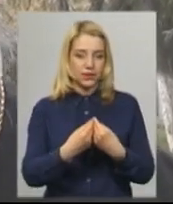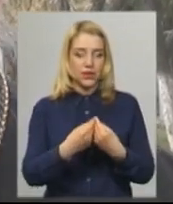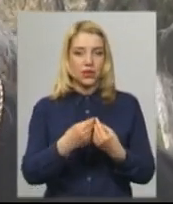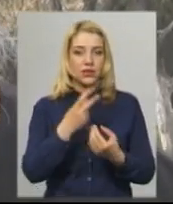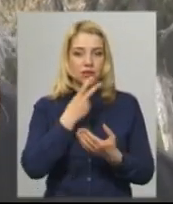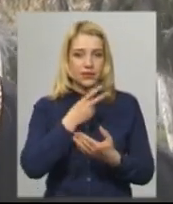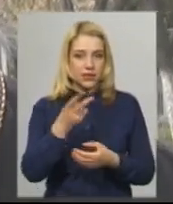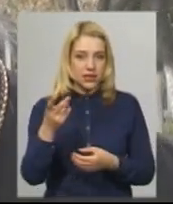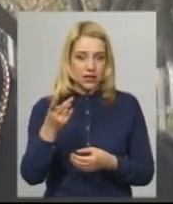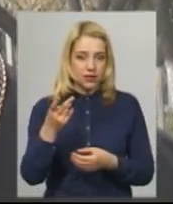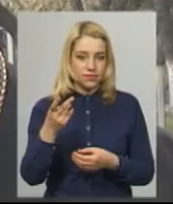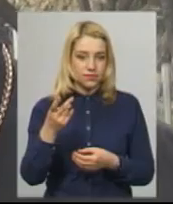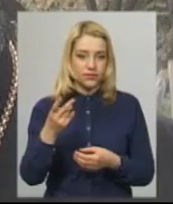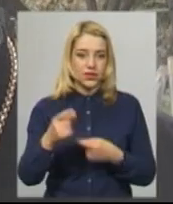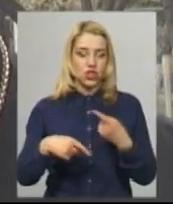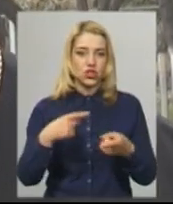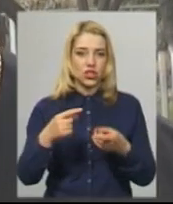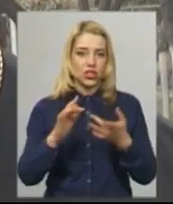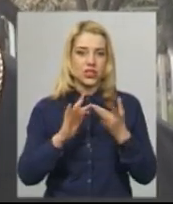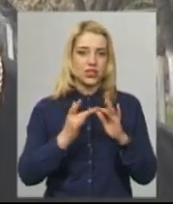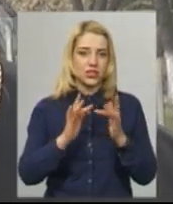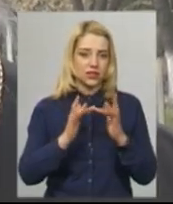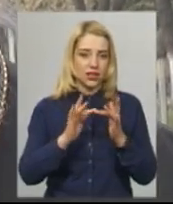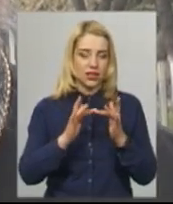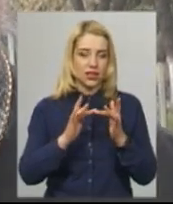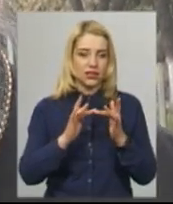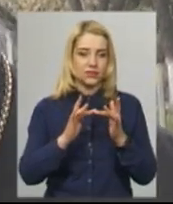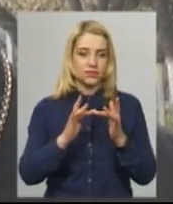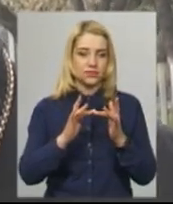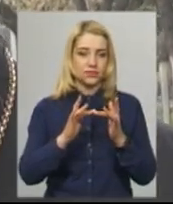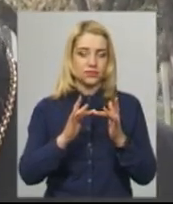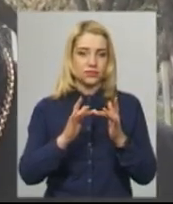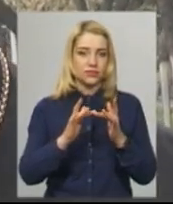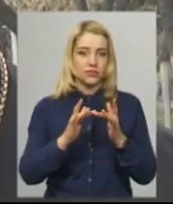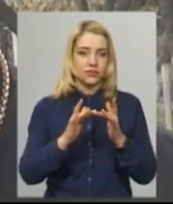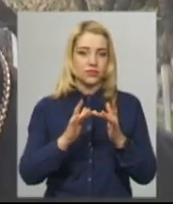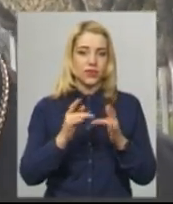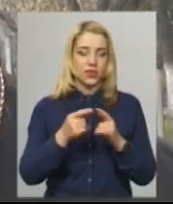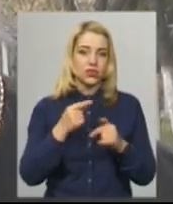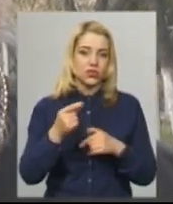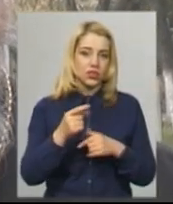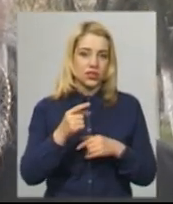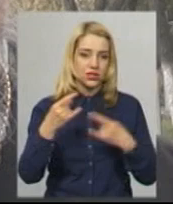Дивитися через соціальні мережі, через ті всі комунікаційні